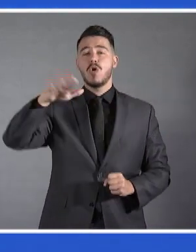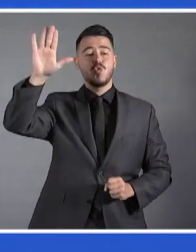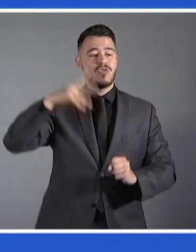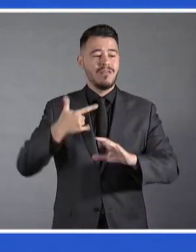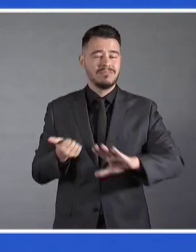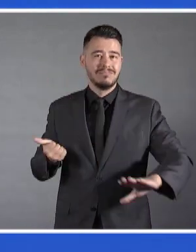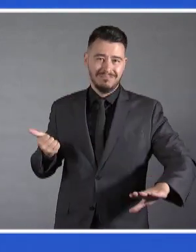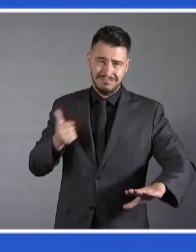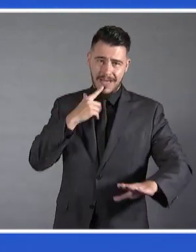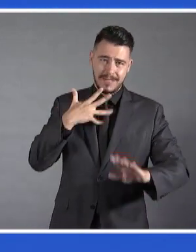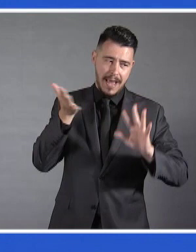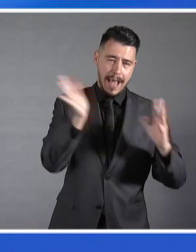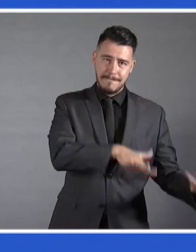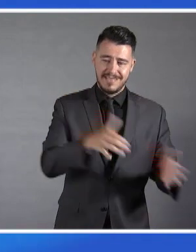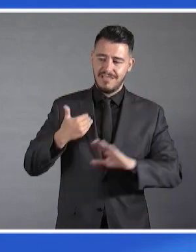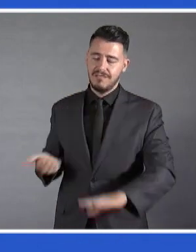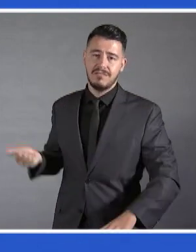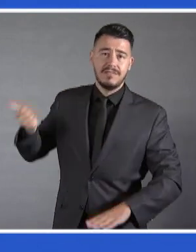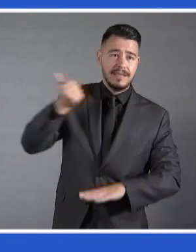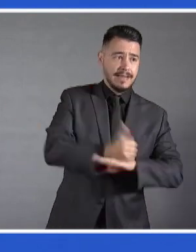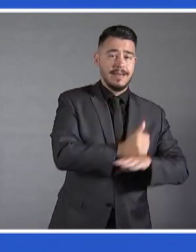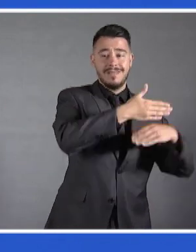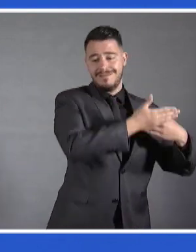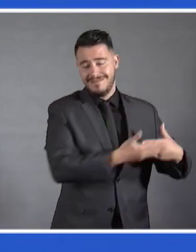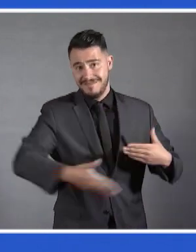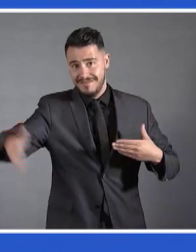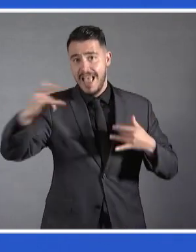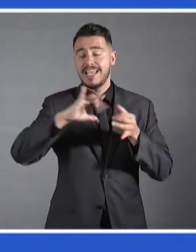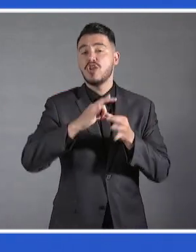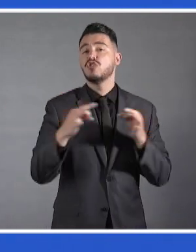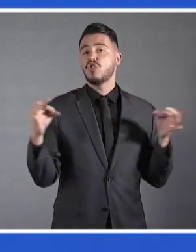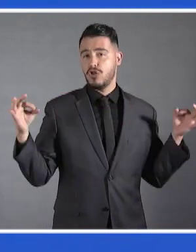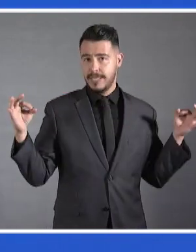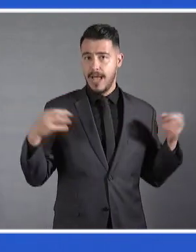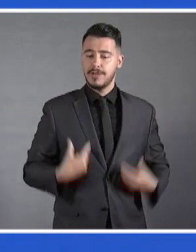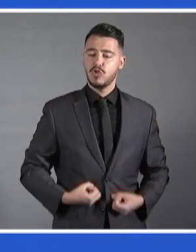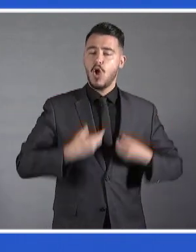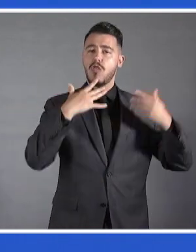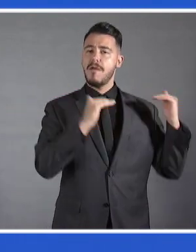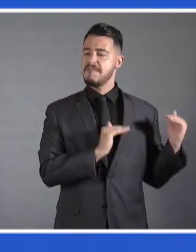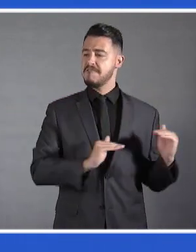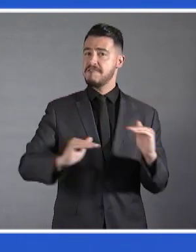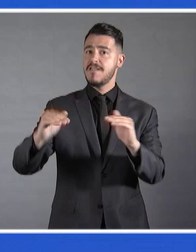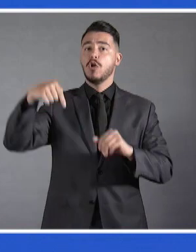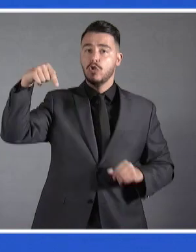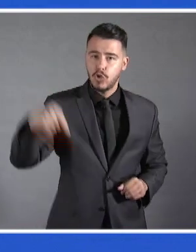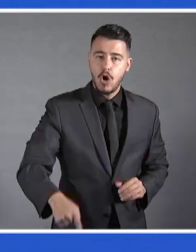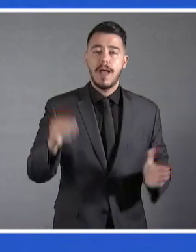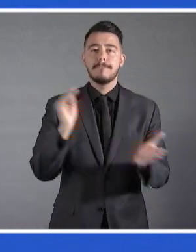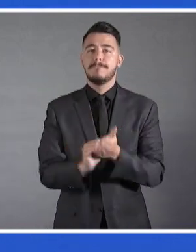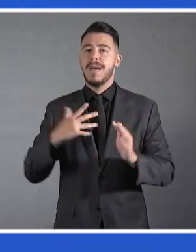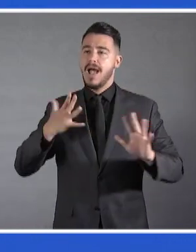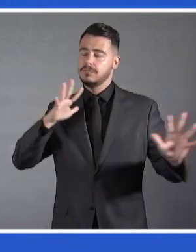όλοι εδώ, στην ιστορία του ανθρώπινου γένους, που δεν ζήσαμε ποτέ τον πόλεμο. Γι' αυτό και πολύ πρόσφατα ο